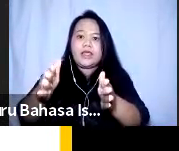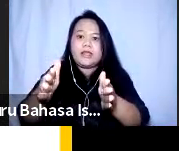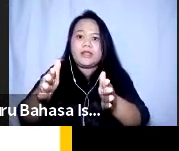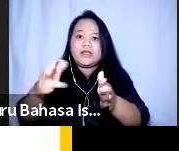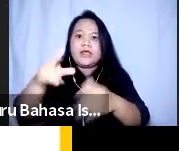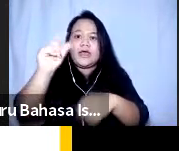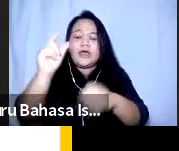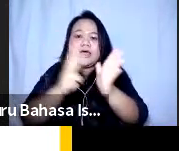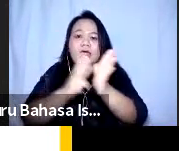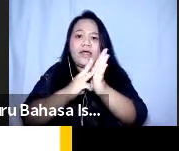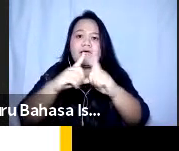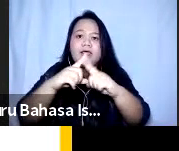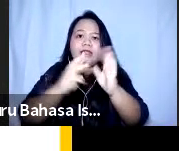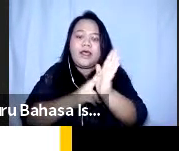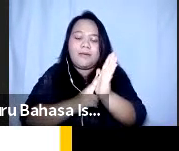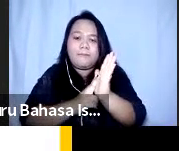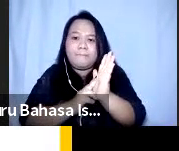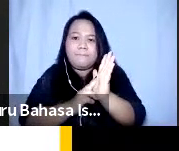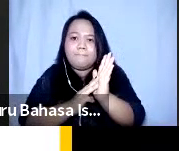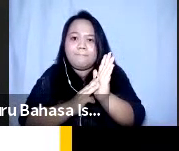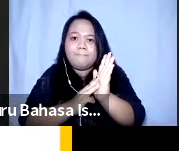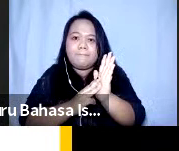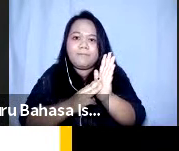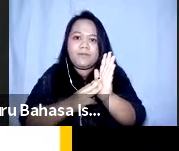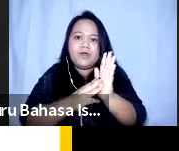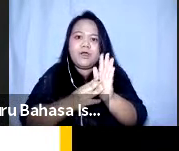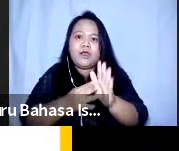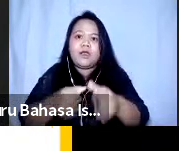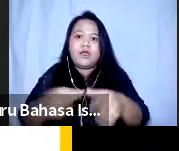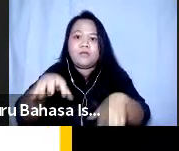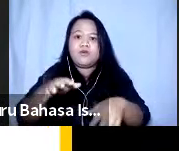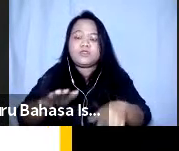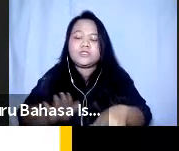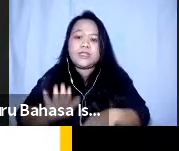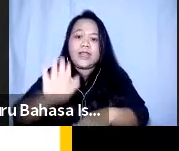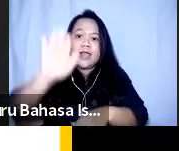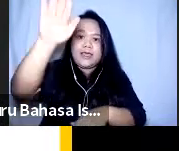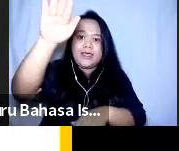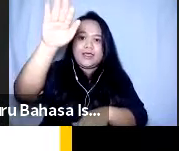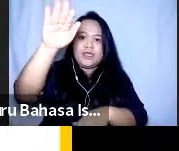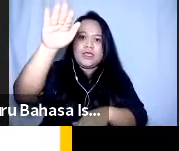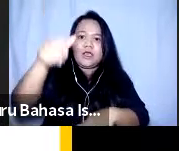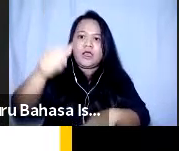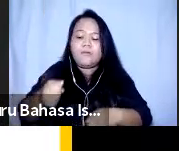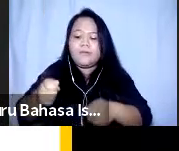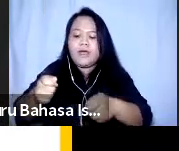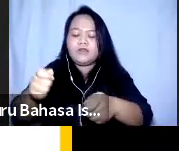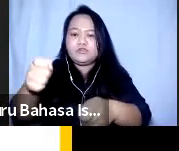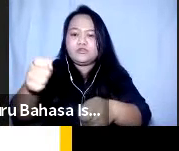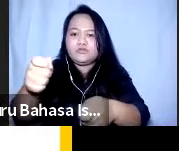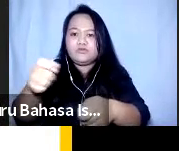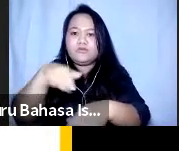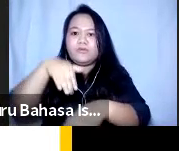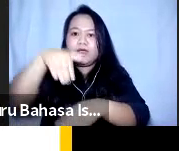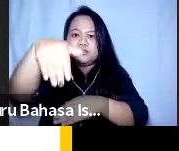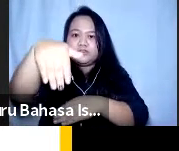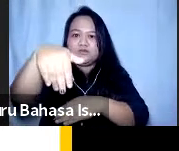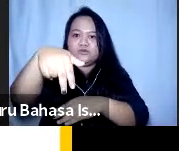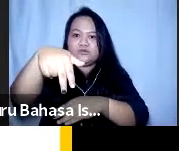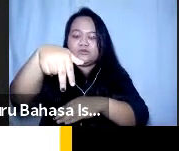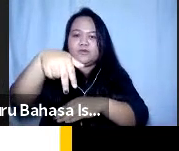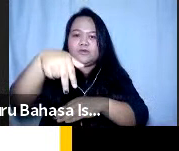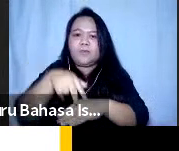atau pelengsengan yang adalah posisinya mau naik ya maju saja biasa tapi kuncinya